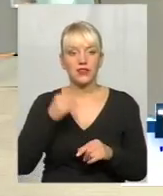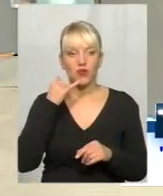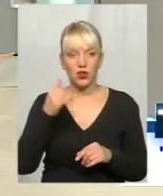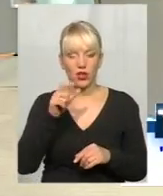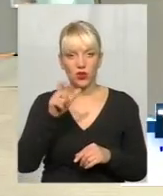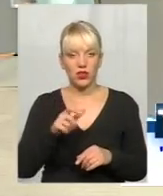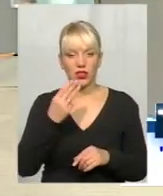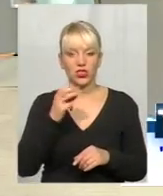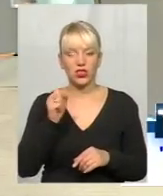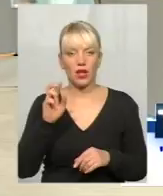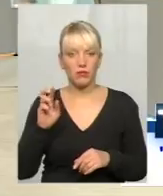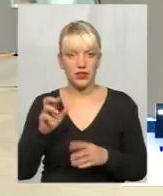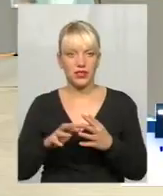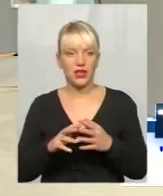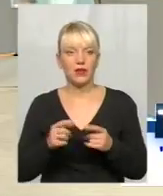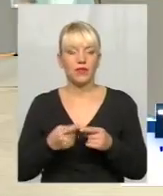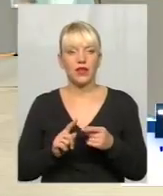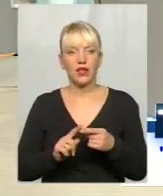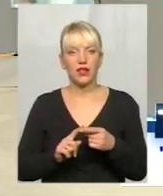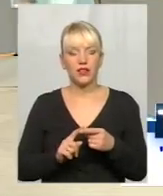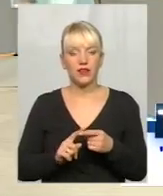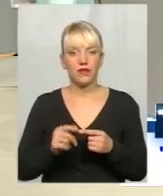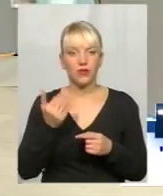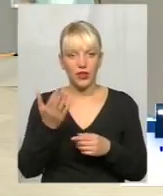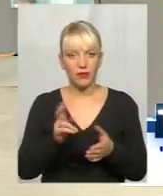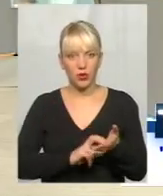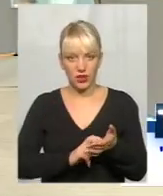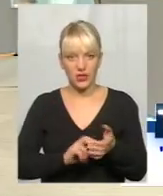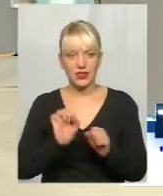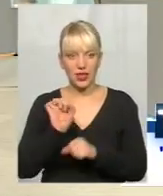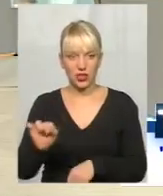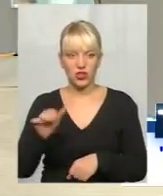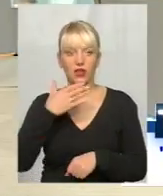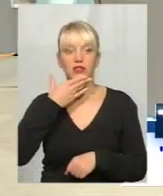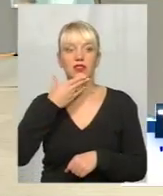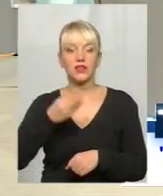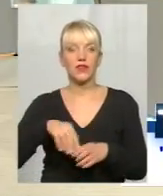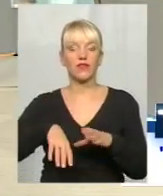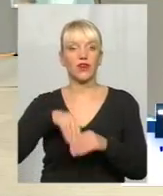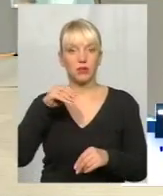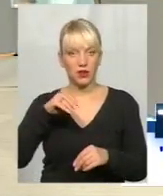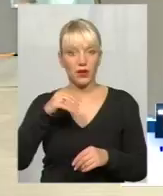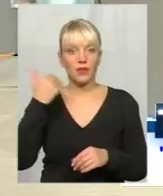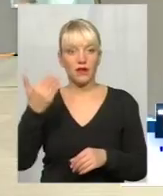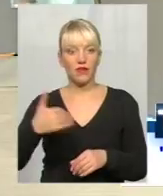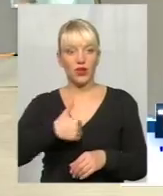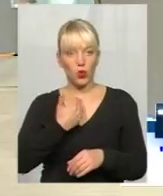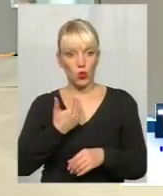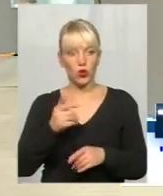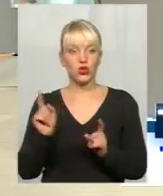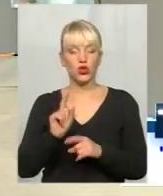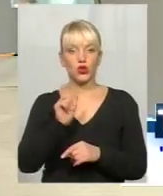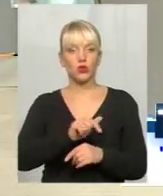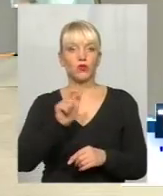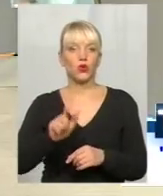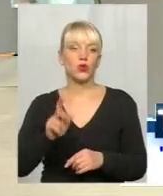зі штабу однієї з партій, несправді, тобто, ви боїтесь захищати свій вибір, так, ви хочете, щоб люди,